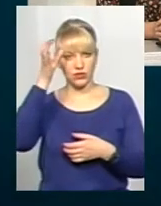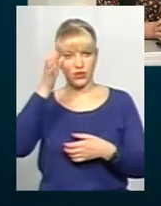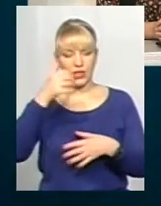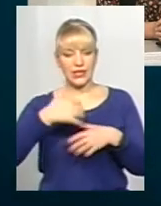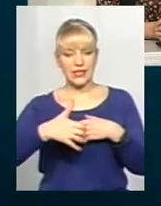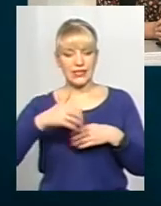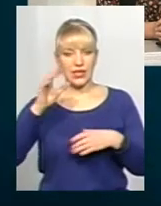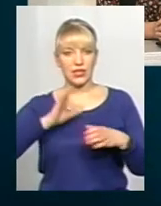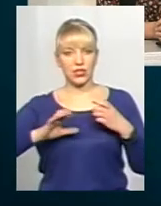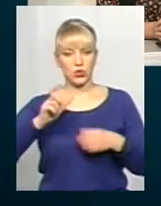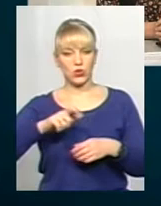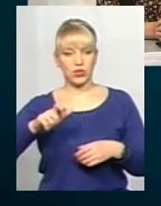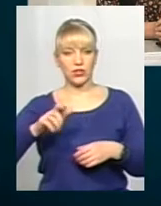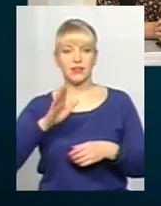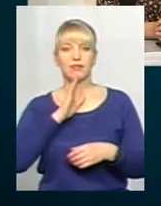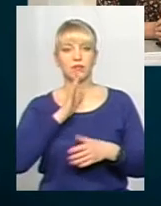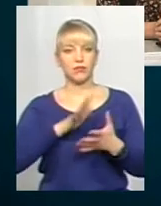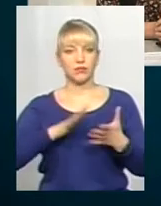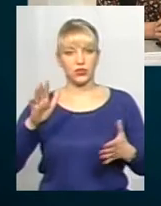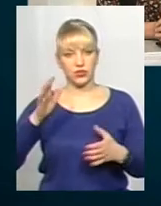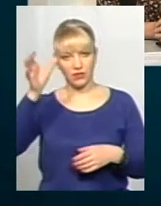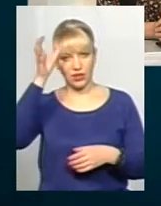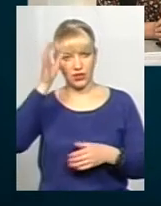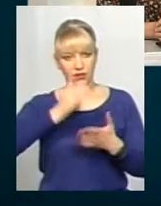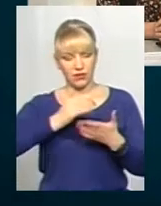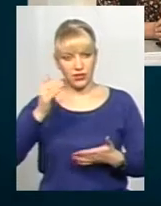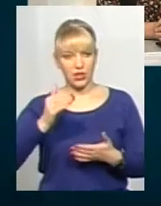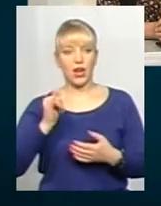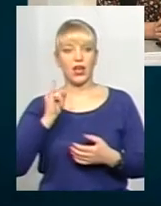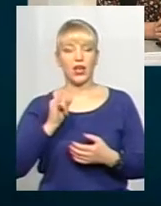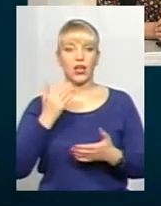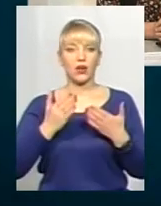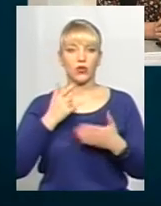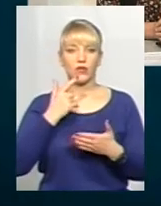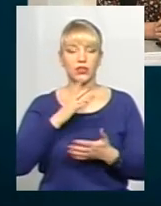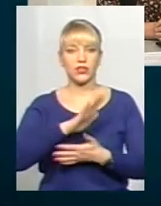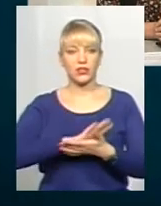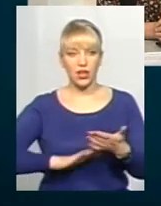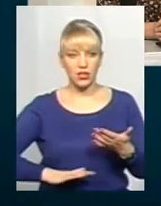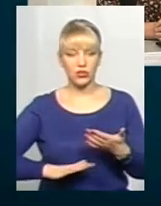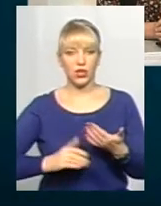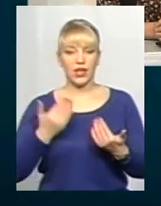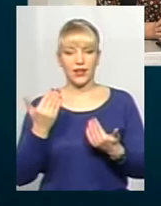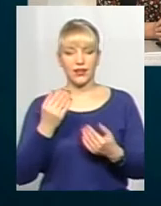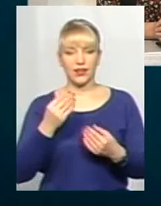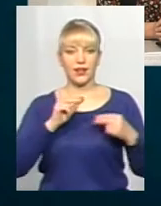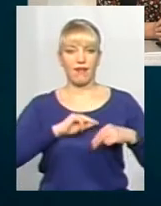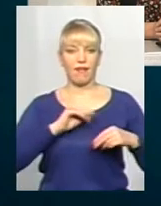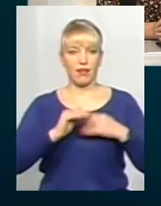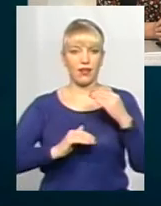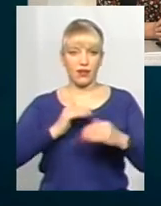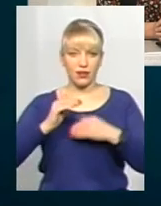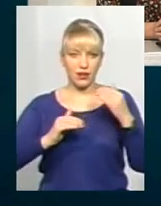студентів, студенток більше. Якщо говорити про подальшу кар'єру, наприклад,